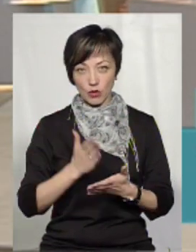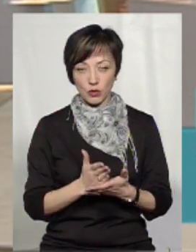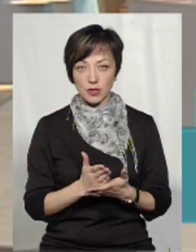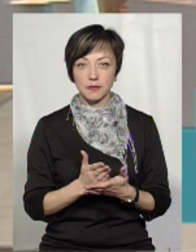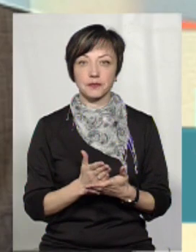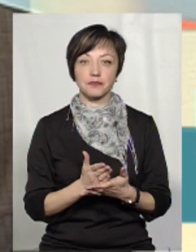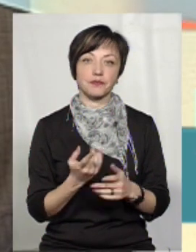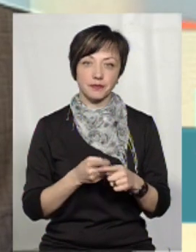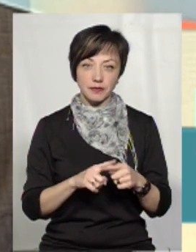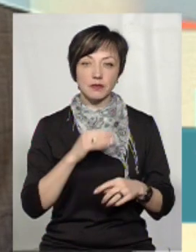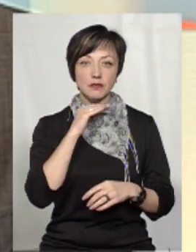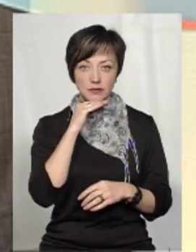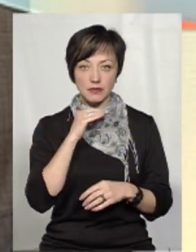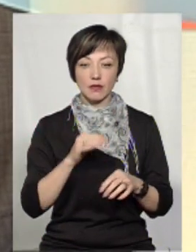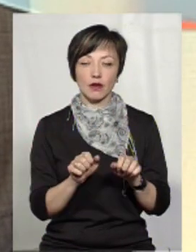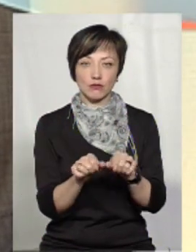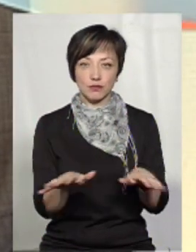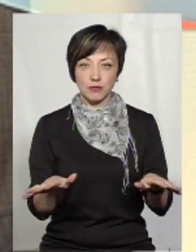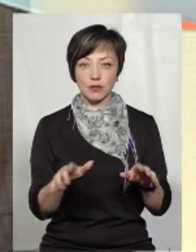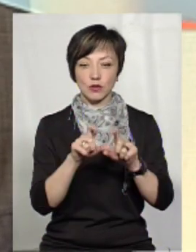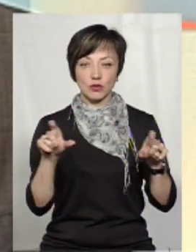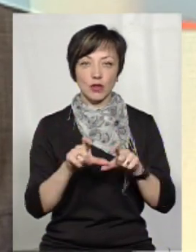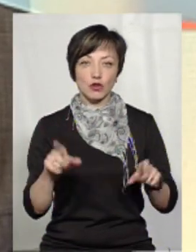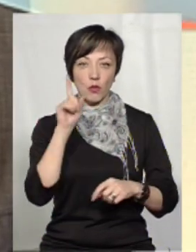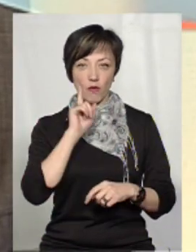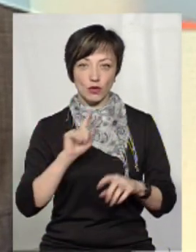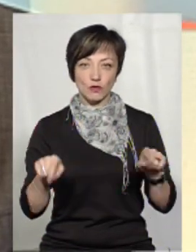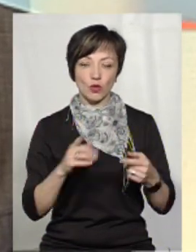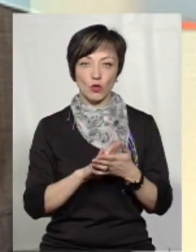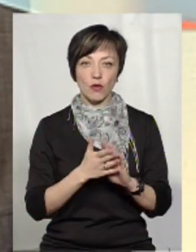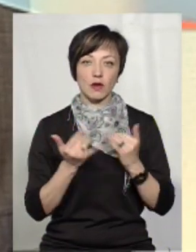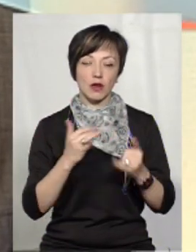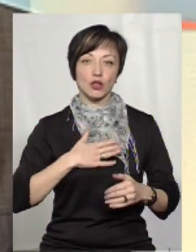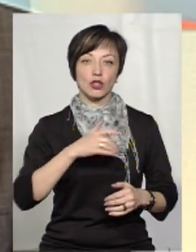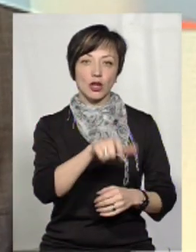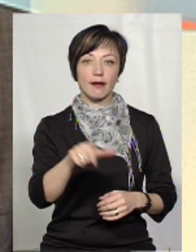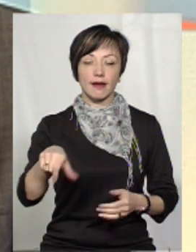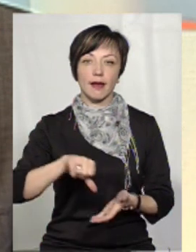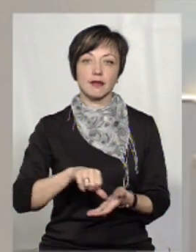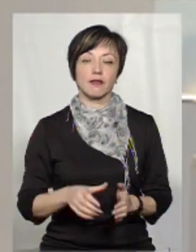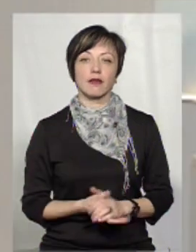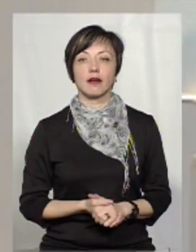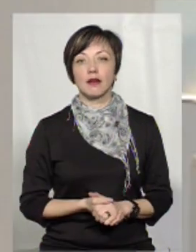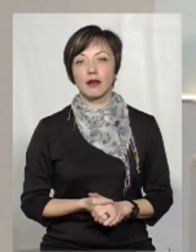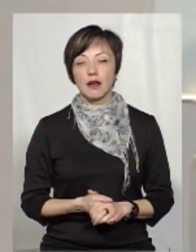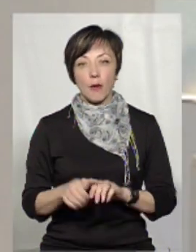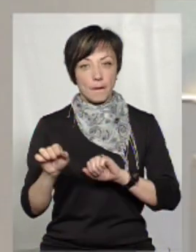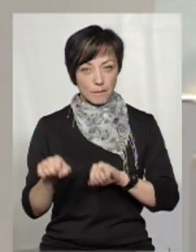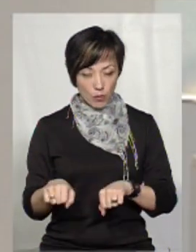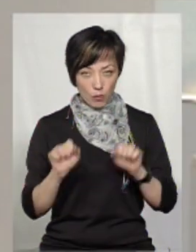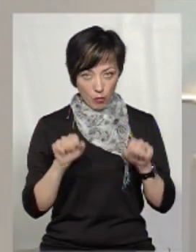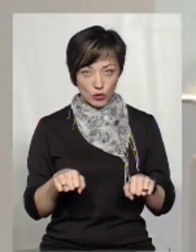знаходяться. Це є достатньо розгалужене для того, щоб максимально комфортні створити умови для наших клієнтів. І можемо